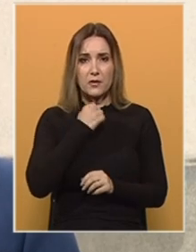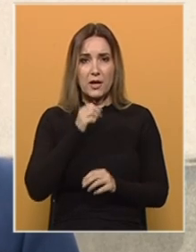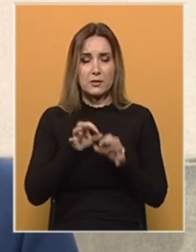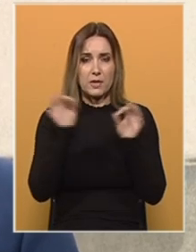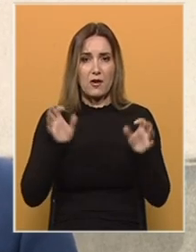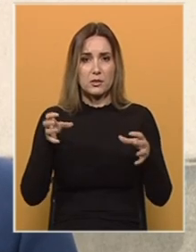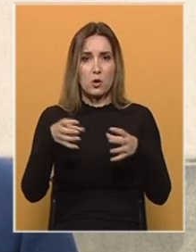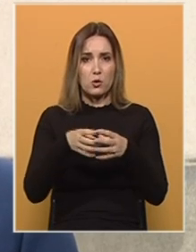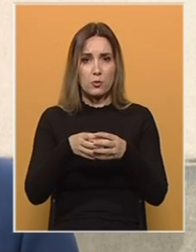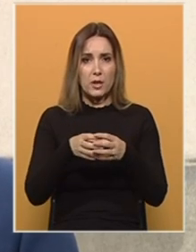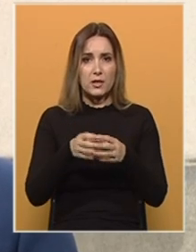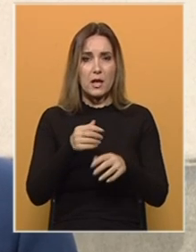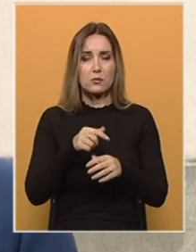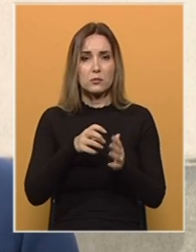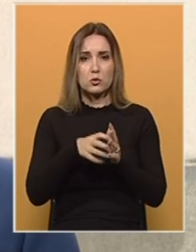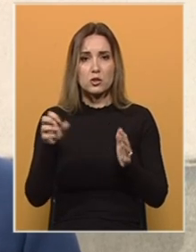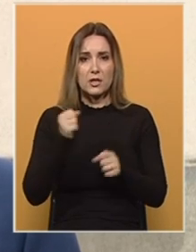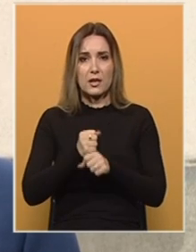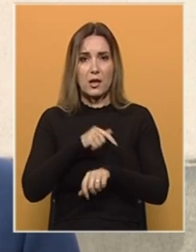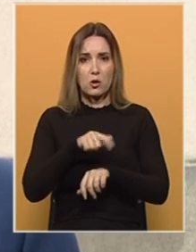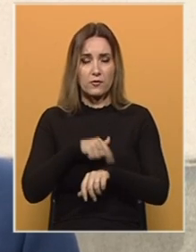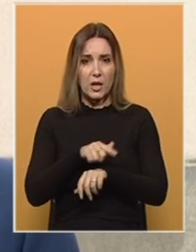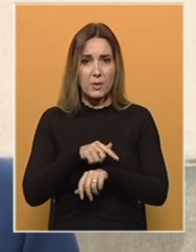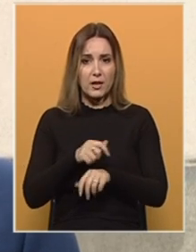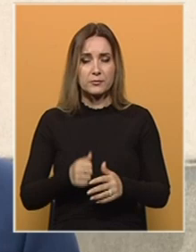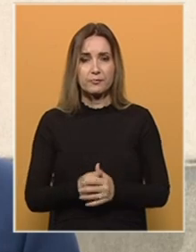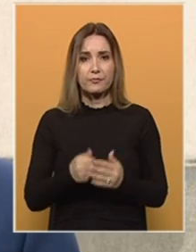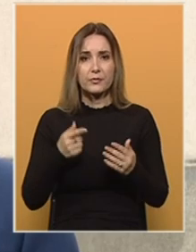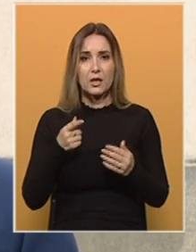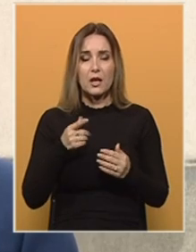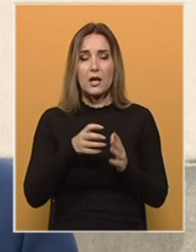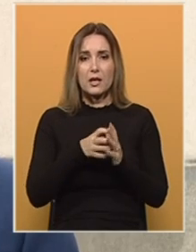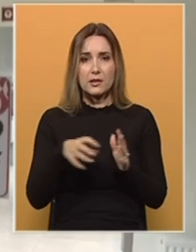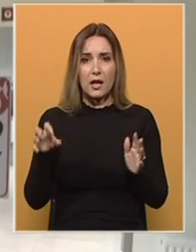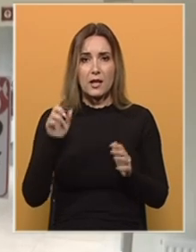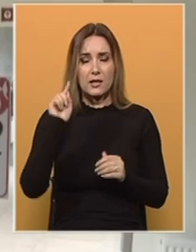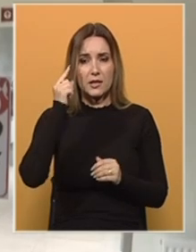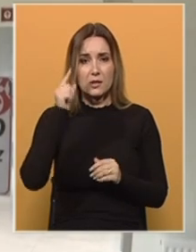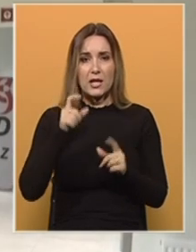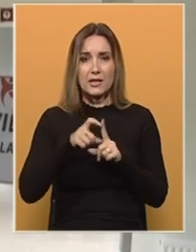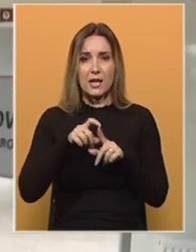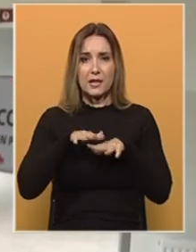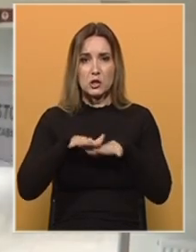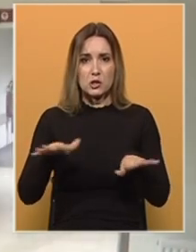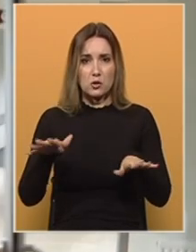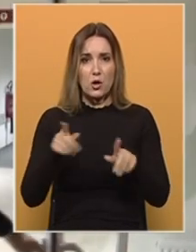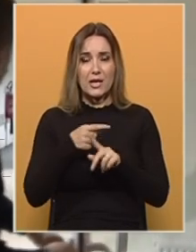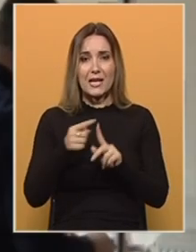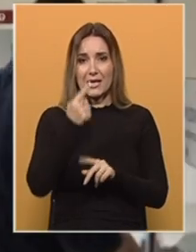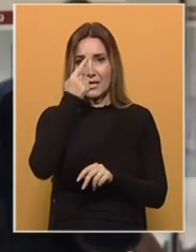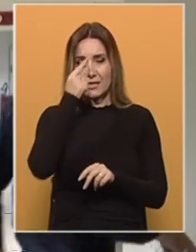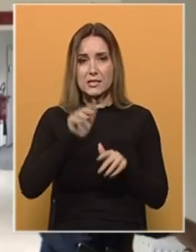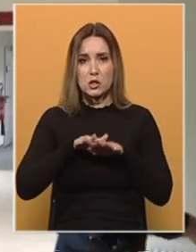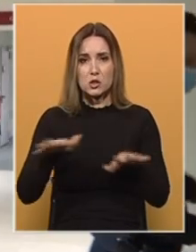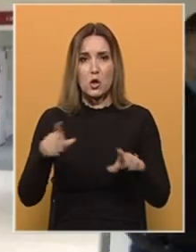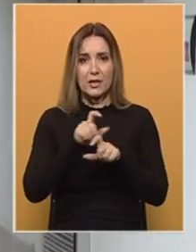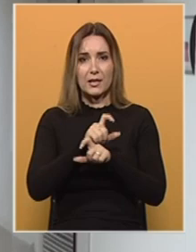određenog dužini radnog vremena koje ćemo predložiti Republike štabu za vandrane situacije, dalje na razmatranje. Delta soj ili indijski soj krivac je